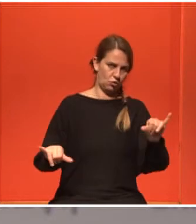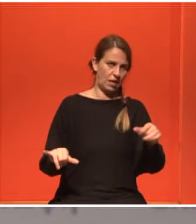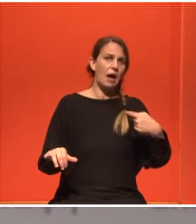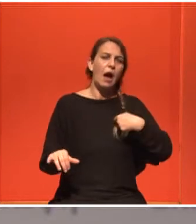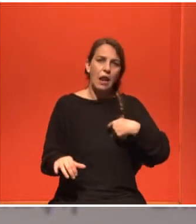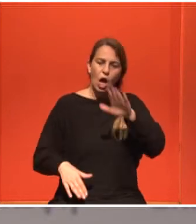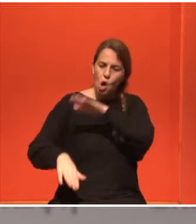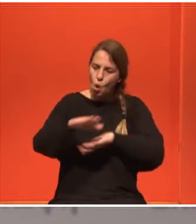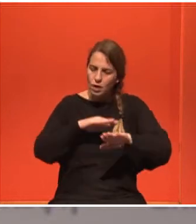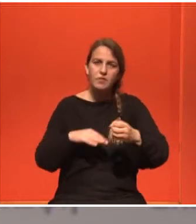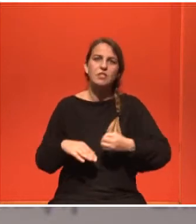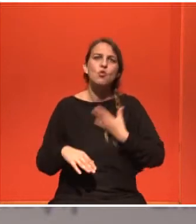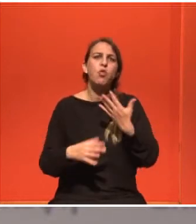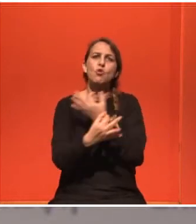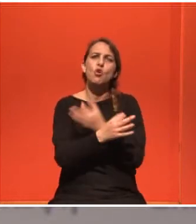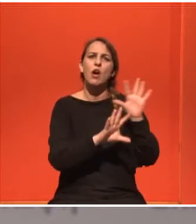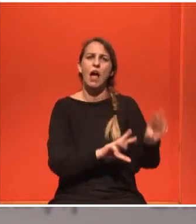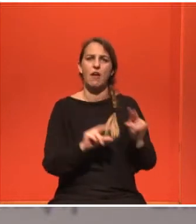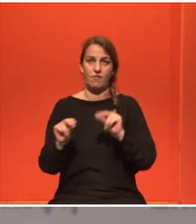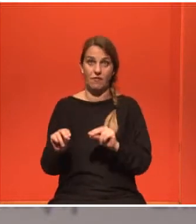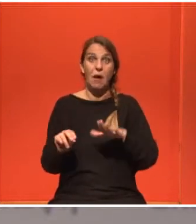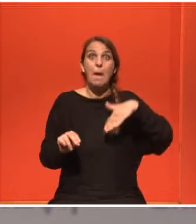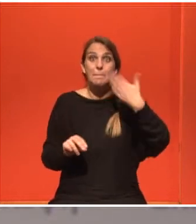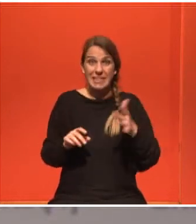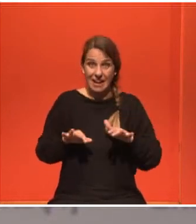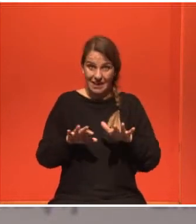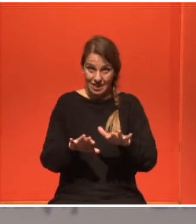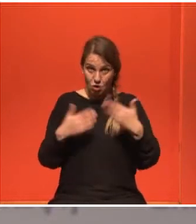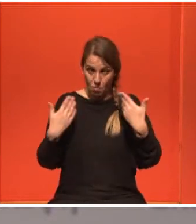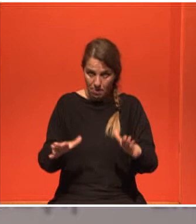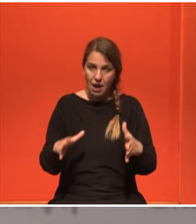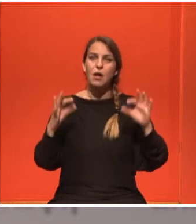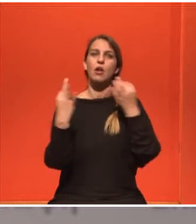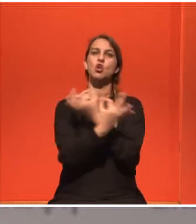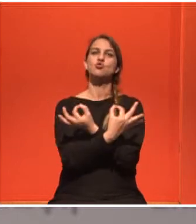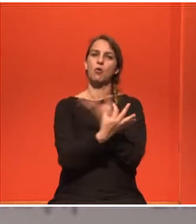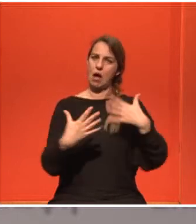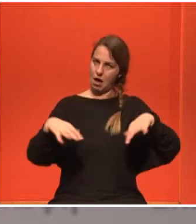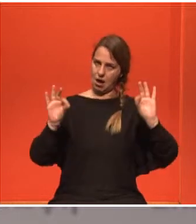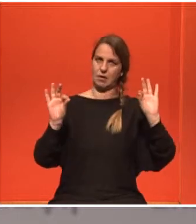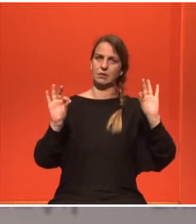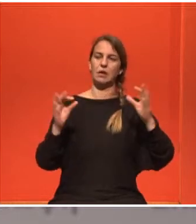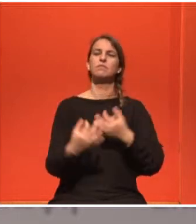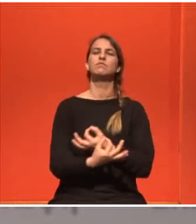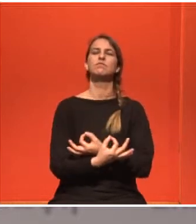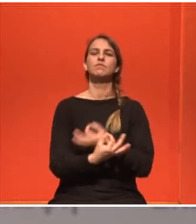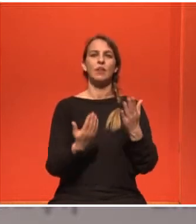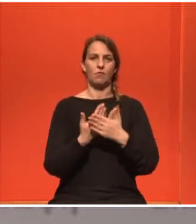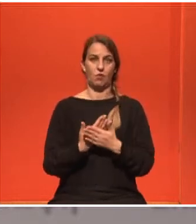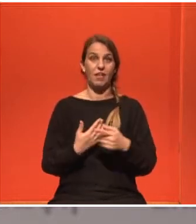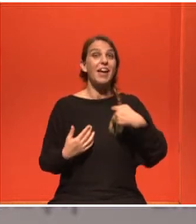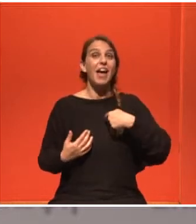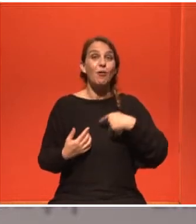κολυμπήτρια. Ξεκίνησα να την κάνω σε αυτό το στάδιο. Είχα την τύχη και λόγω ότι δεν είχα μαλλιά δεν φόρουσα και